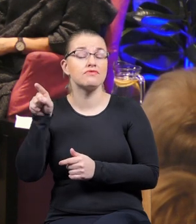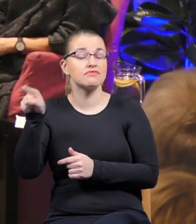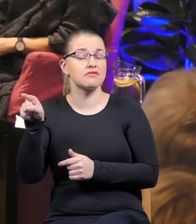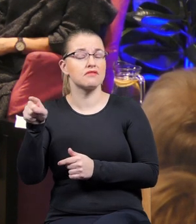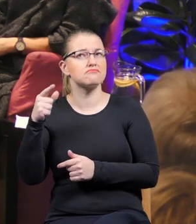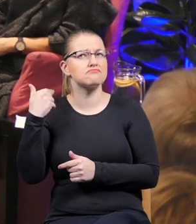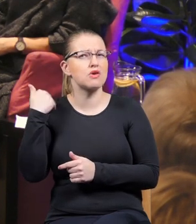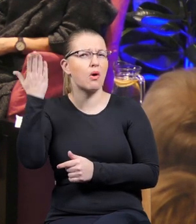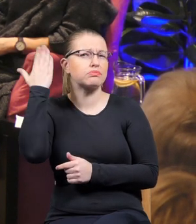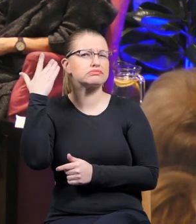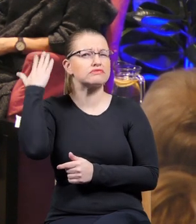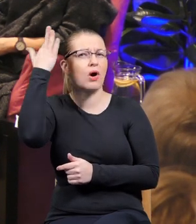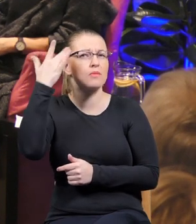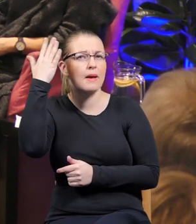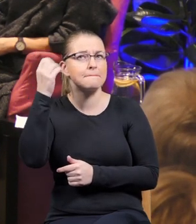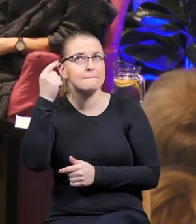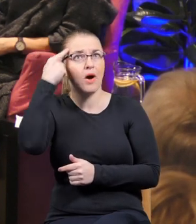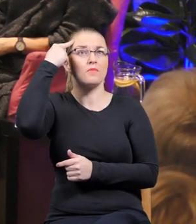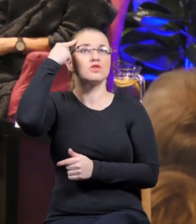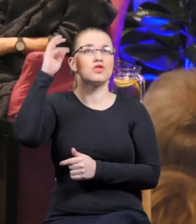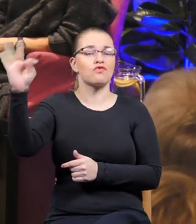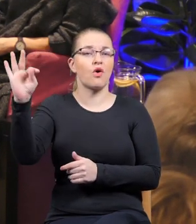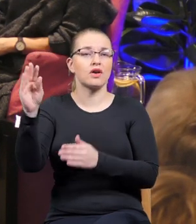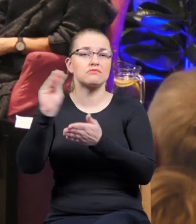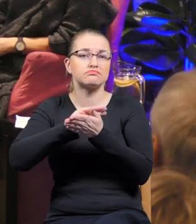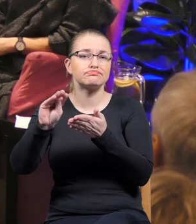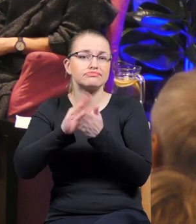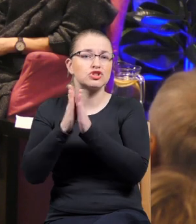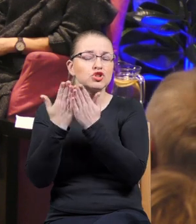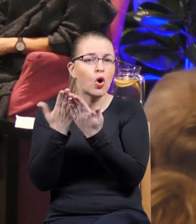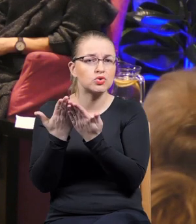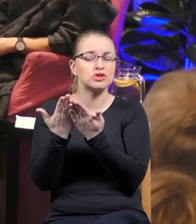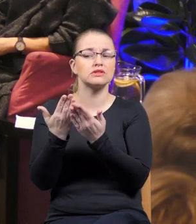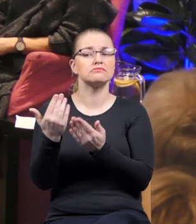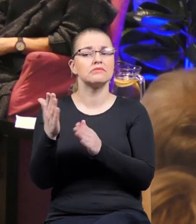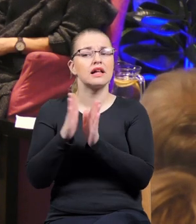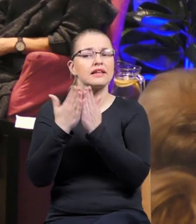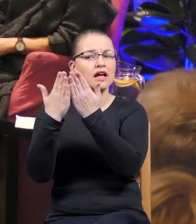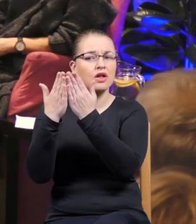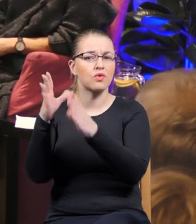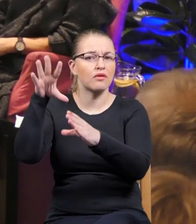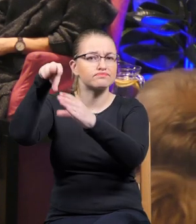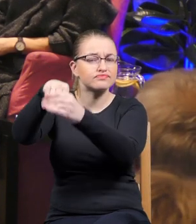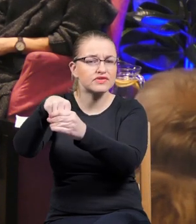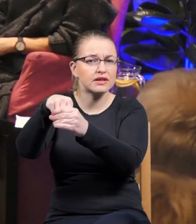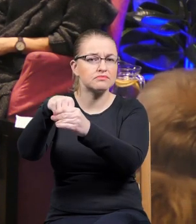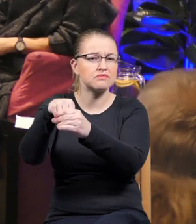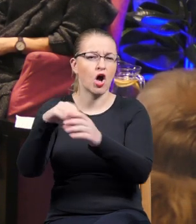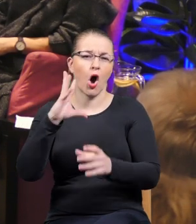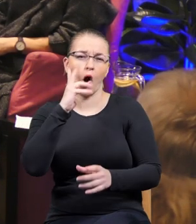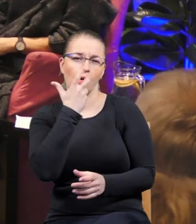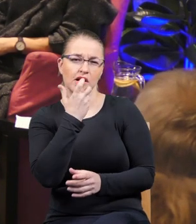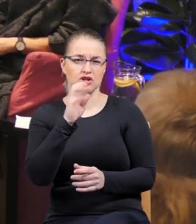pomysł przypisania twojej literatury do literatury, która kala własne gniazdo,